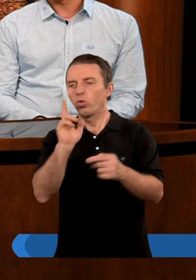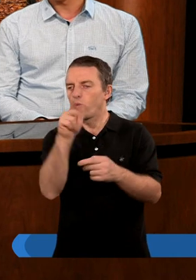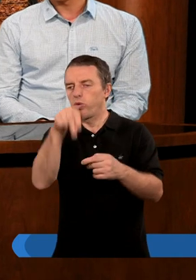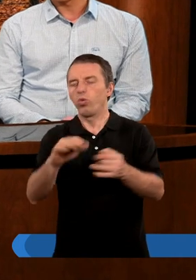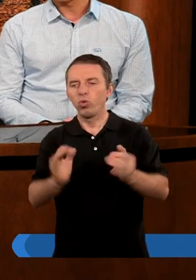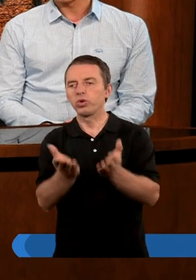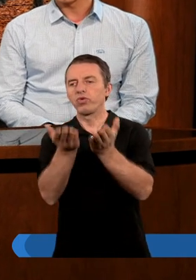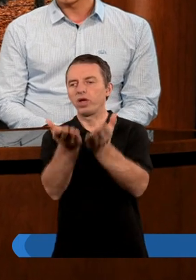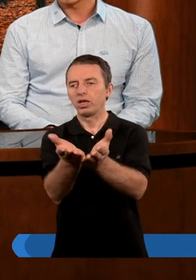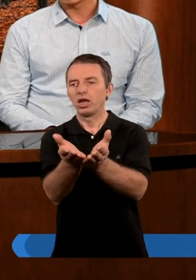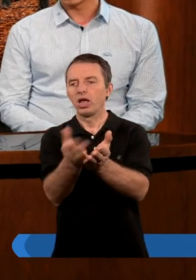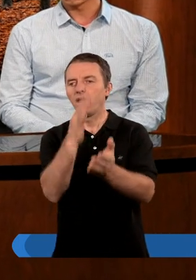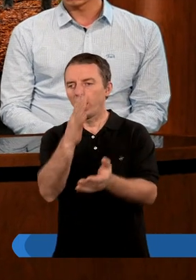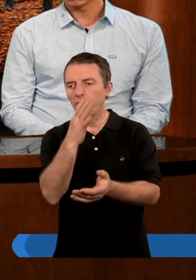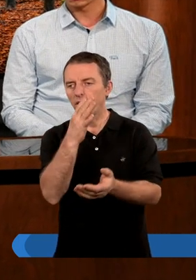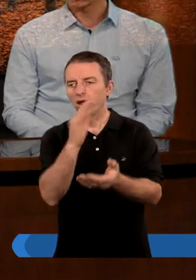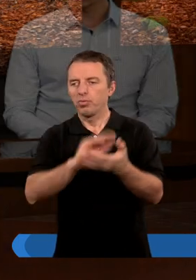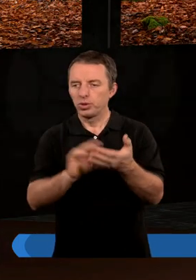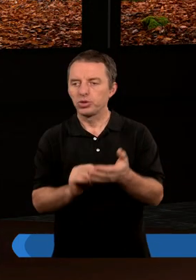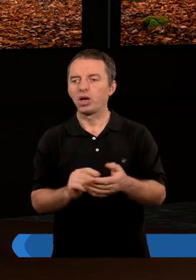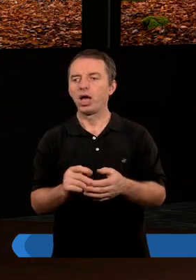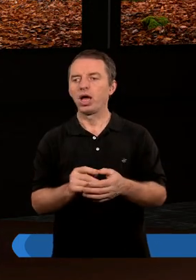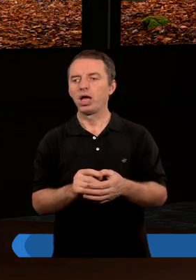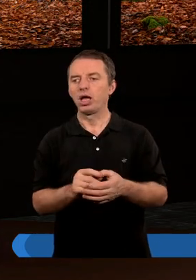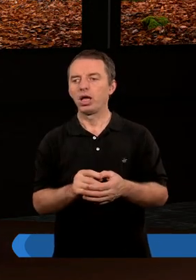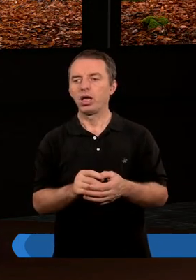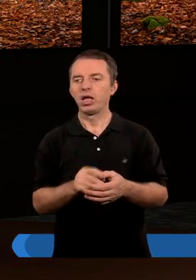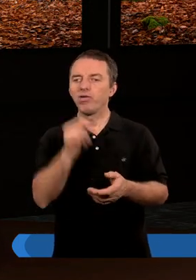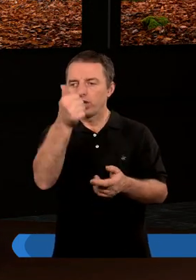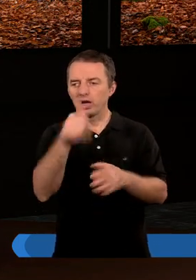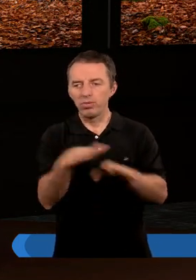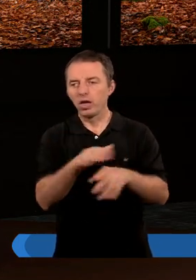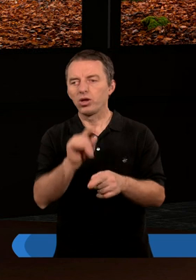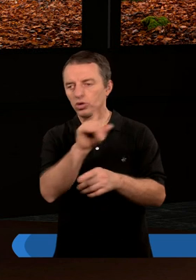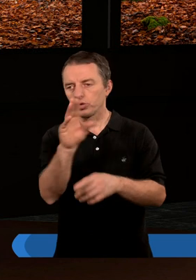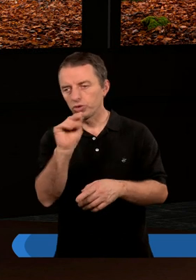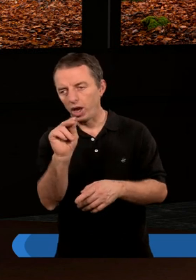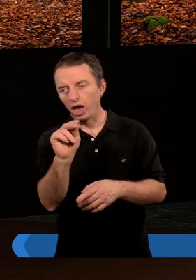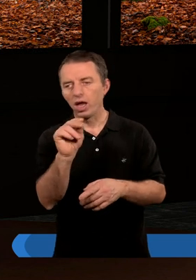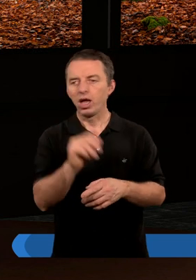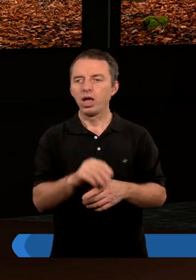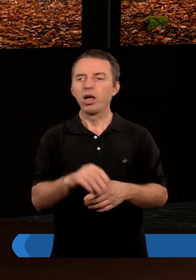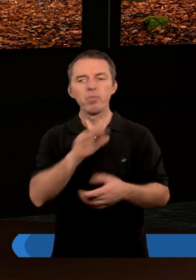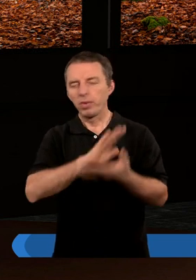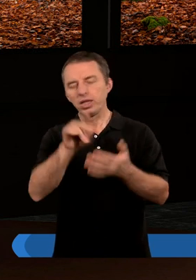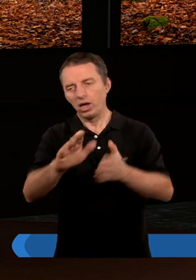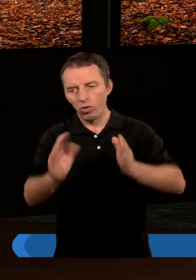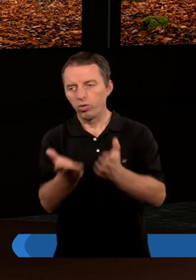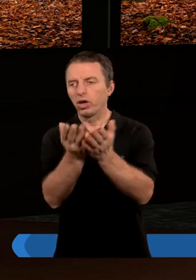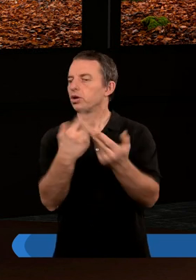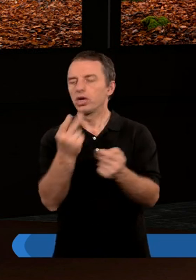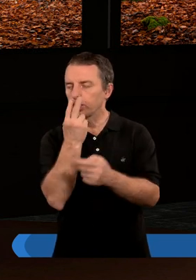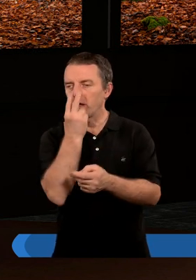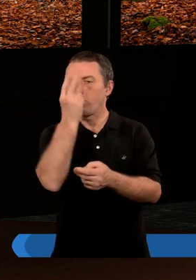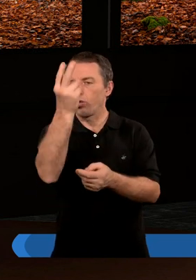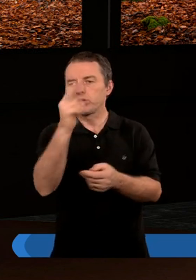uświęceniu. W liście do hebrajczyków Paweł też pisze w jednym miejscu o tym, że bez tego uświęcenia